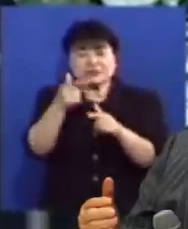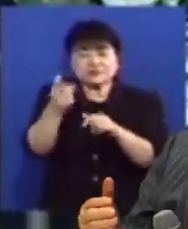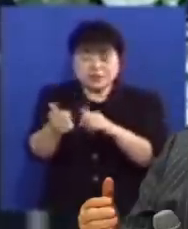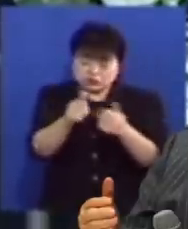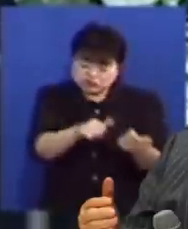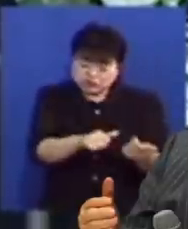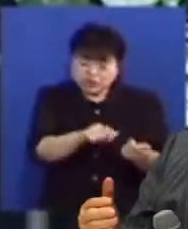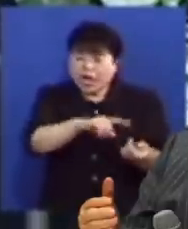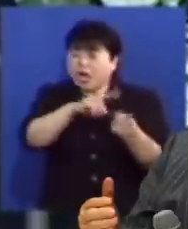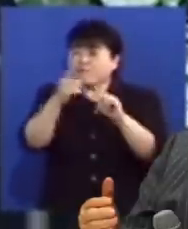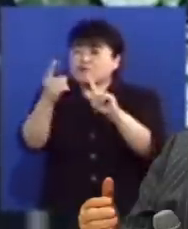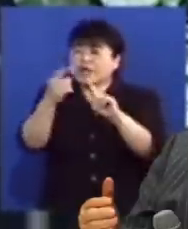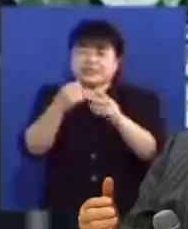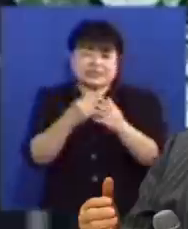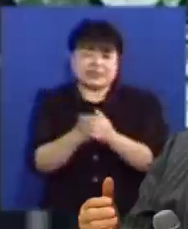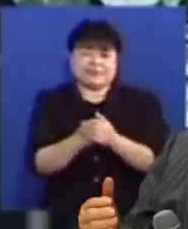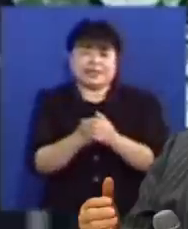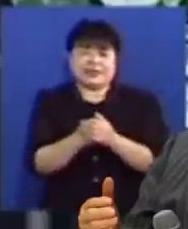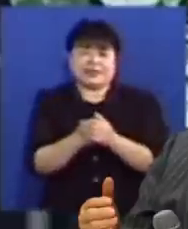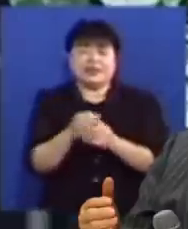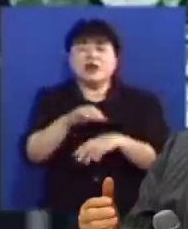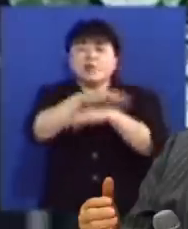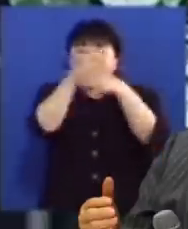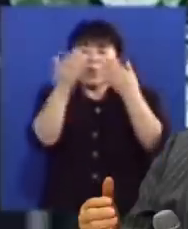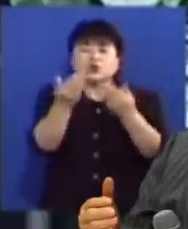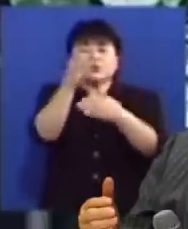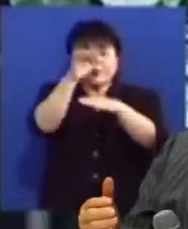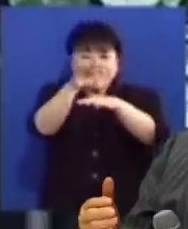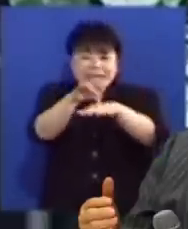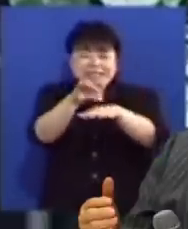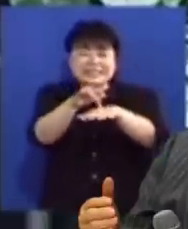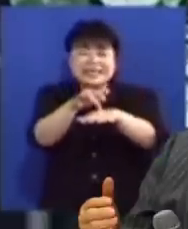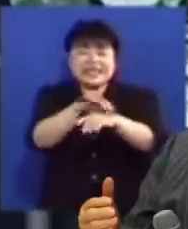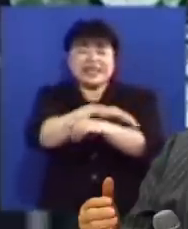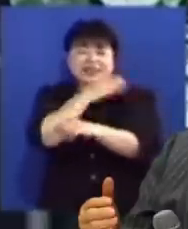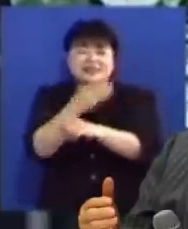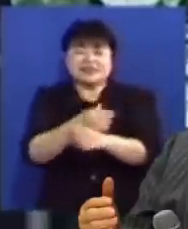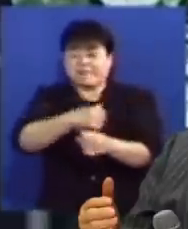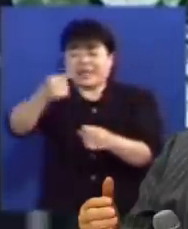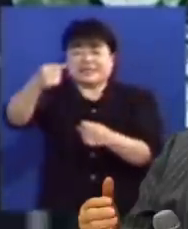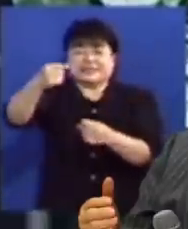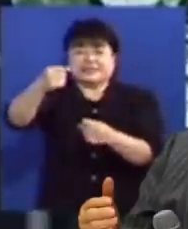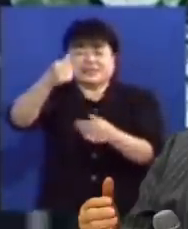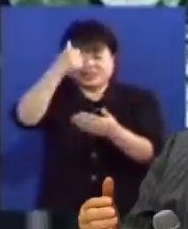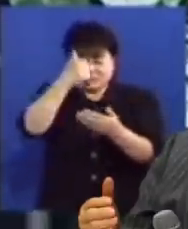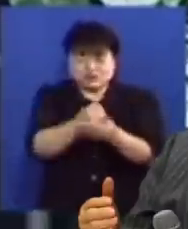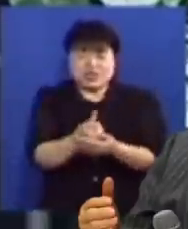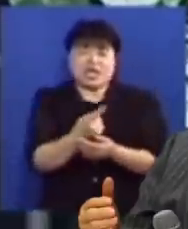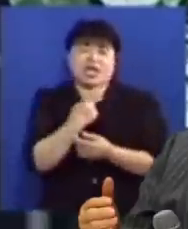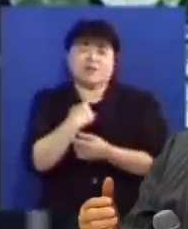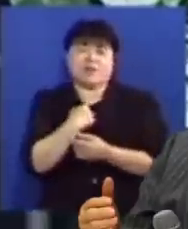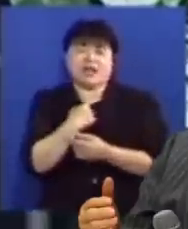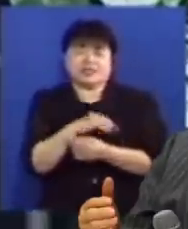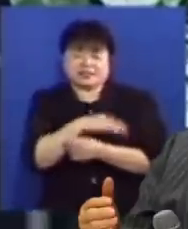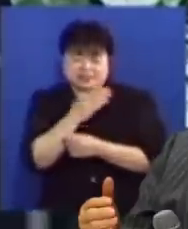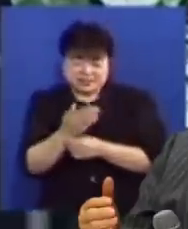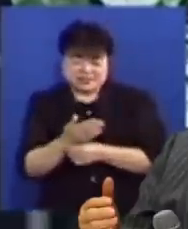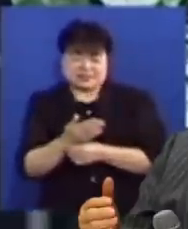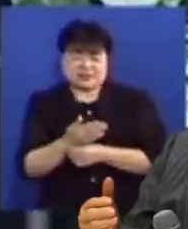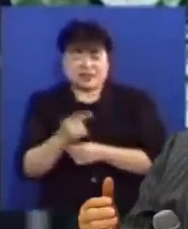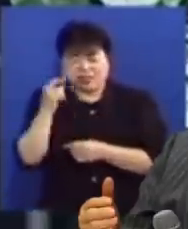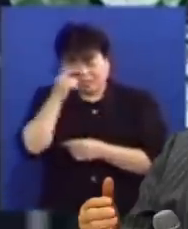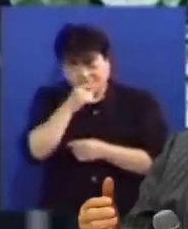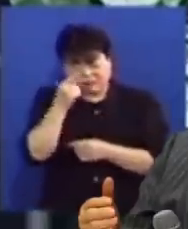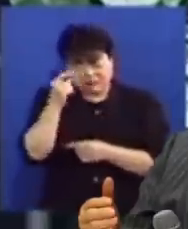죽었었다 부활하심으로 말미암아 모든 마귀의 능력을 빼앗겼습니다 죄를 짓게 하는 능력 우리를